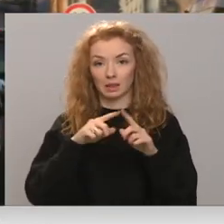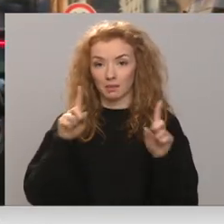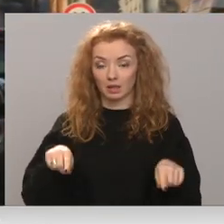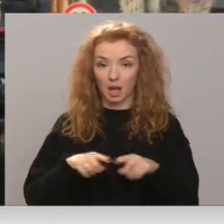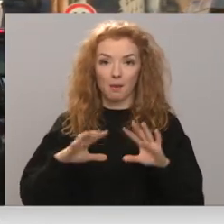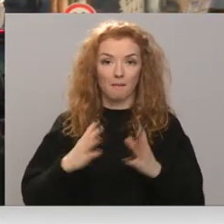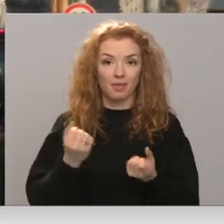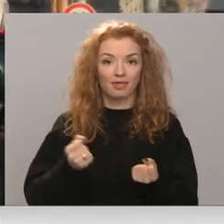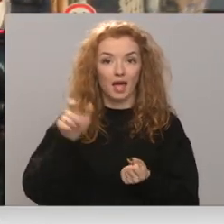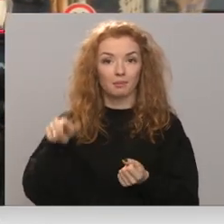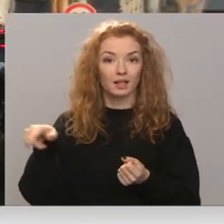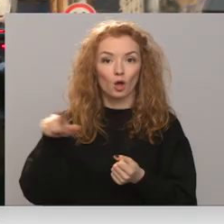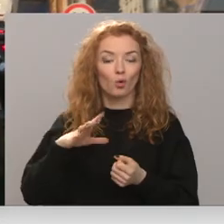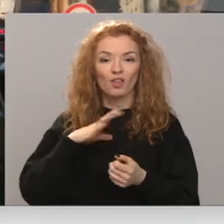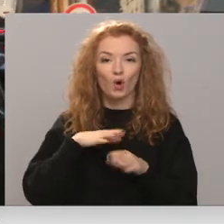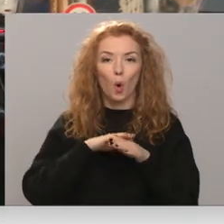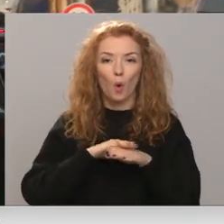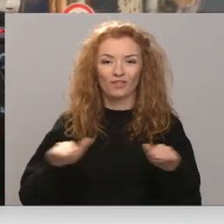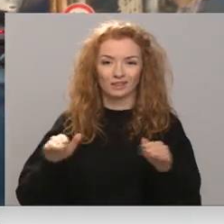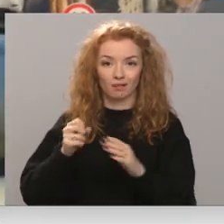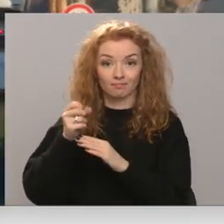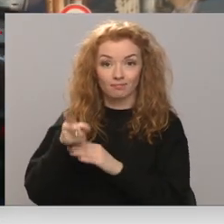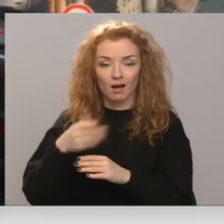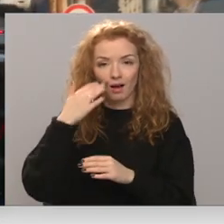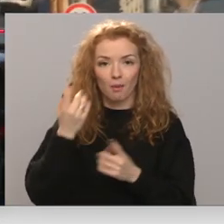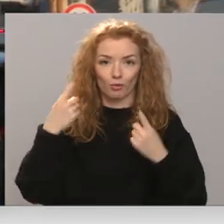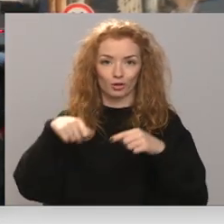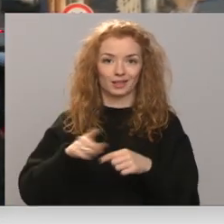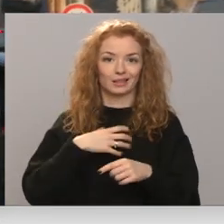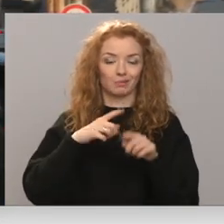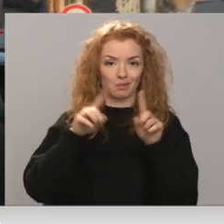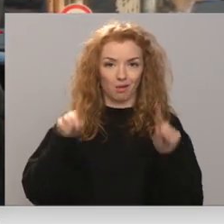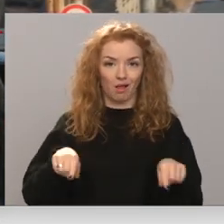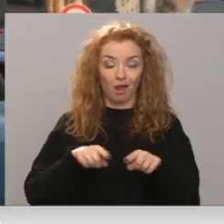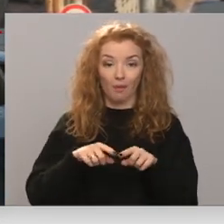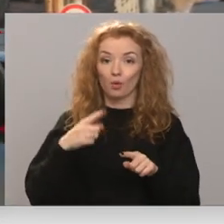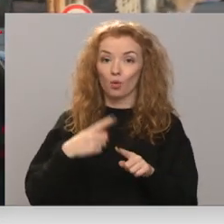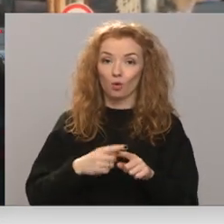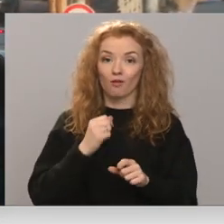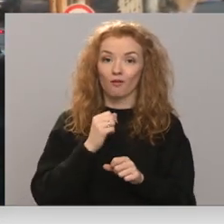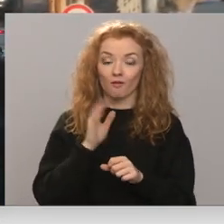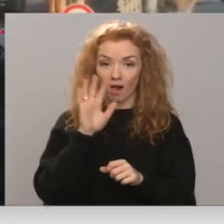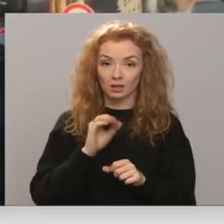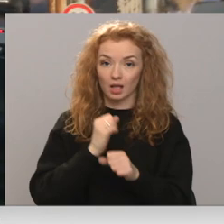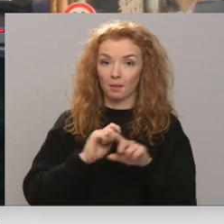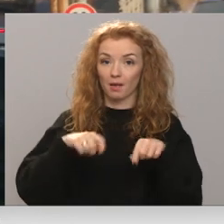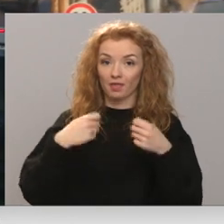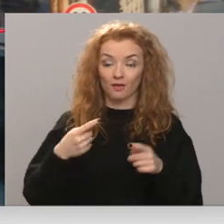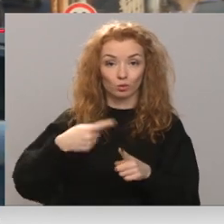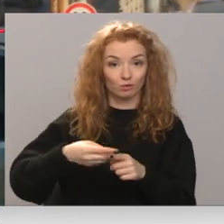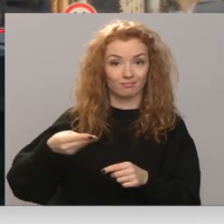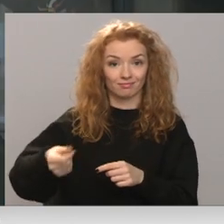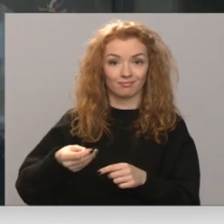darbinieki nav iespējams atstādināt, kamēr viņš vēl atrodas uz slimības lapas. Turklāt valsts un darba devējs viņam šajā laikā maksā